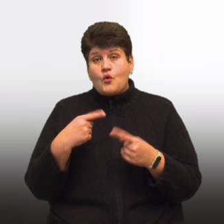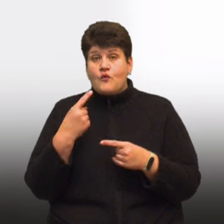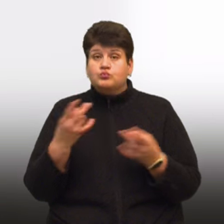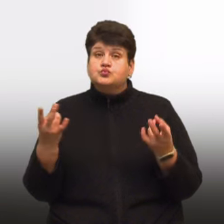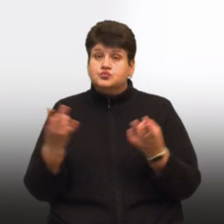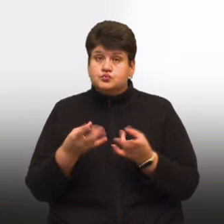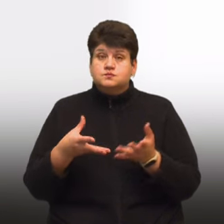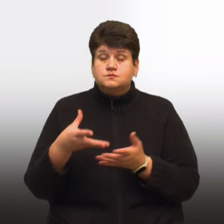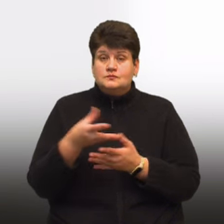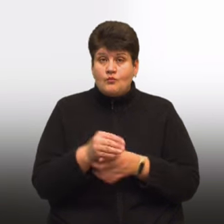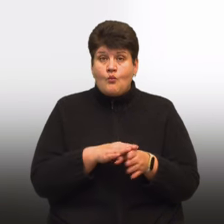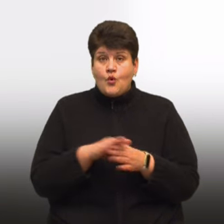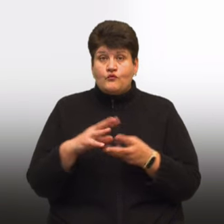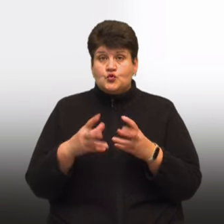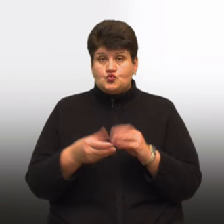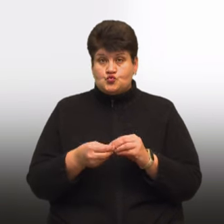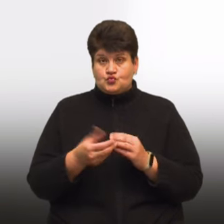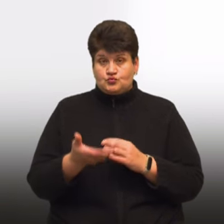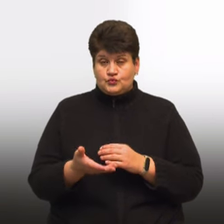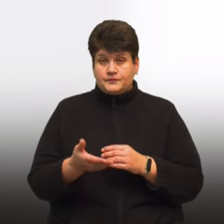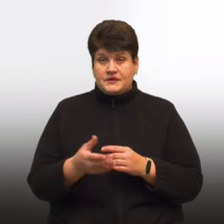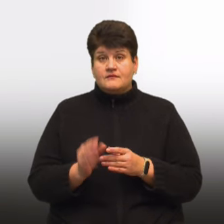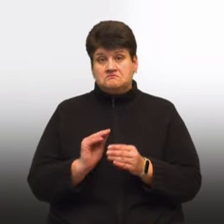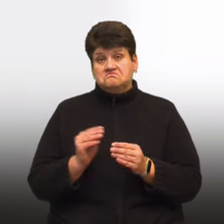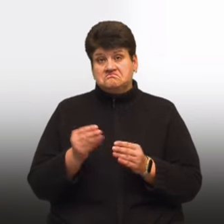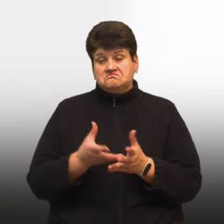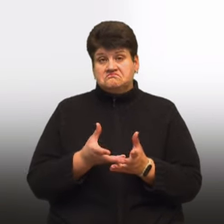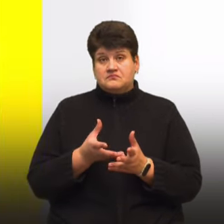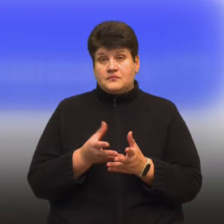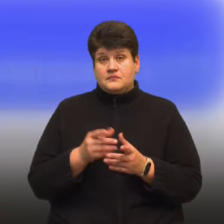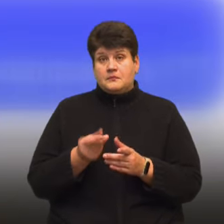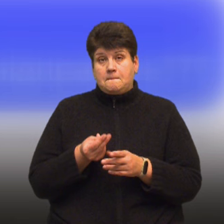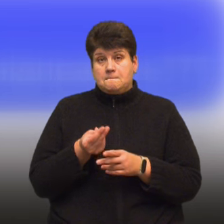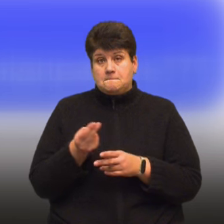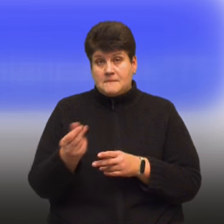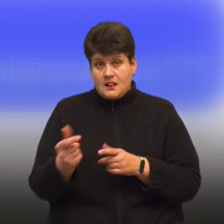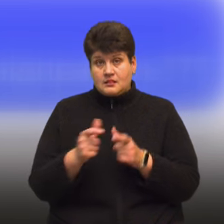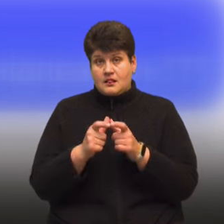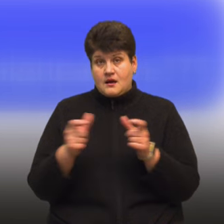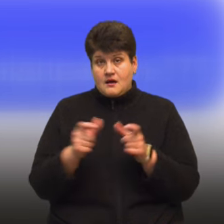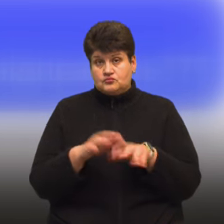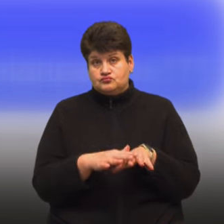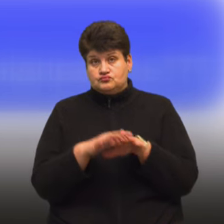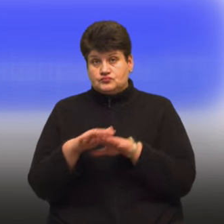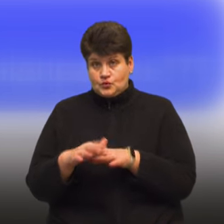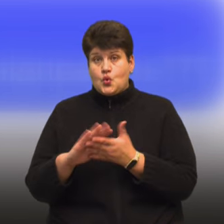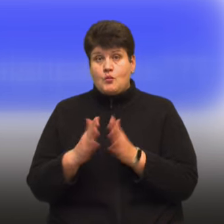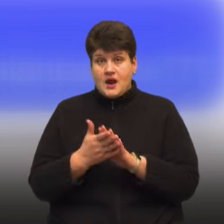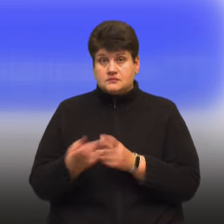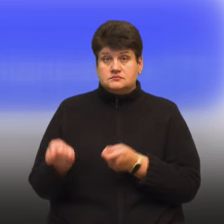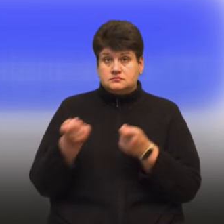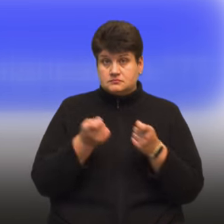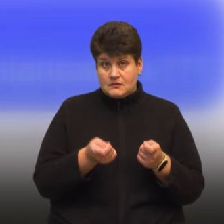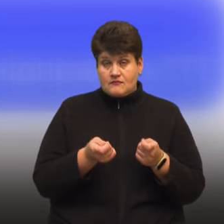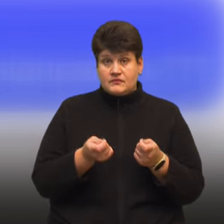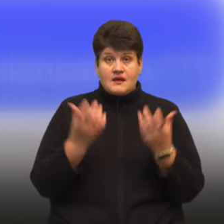заплатити повну суму за товар. Поповняєте особисту карточку продавця, домовляєтесь за доставку і в